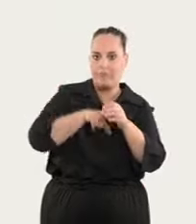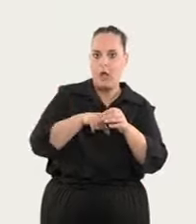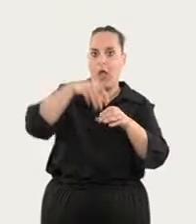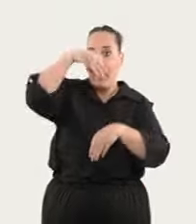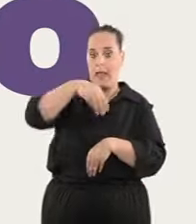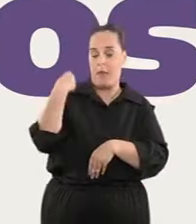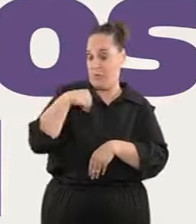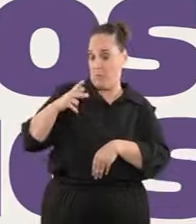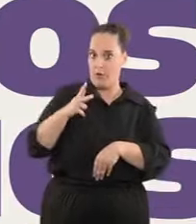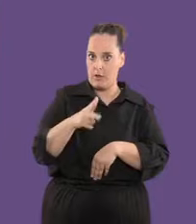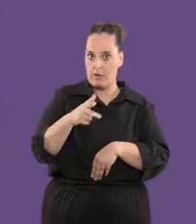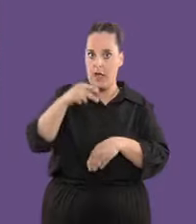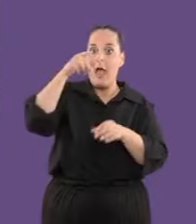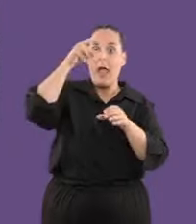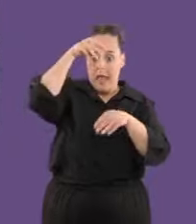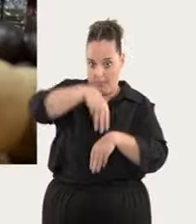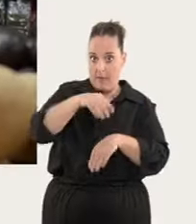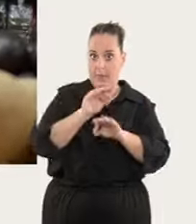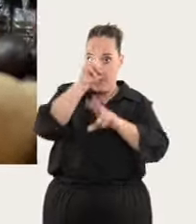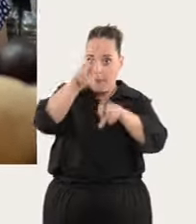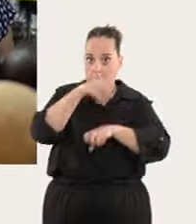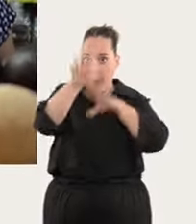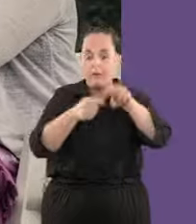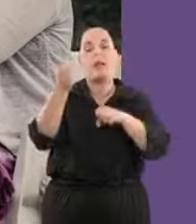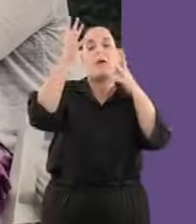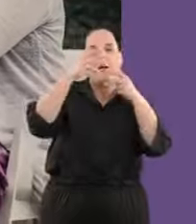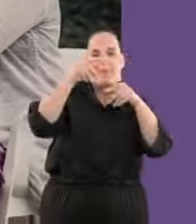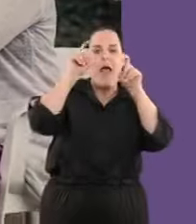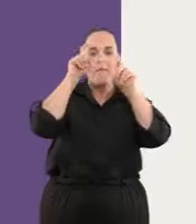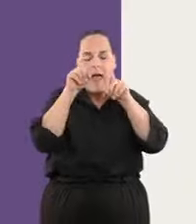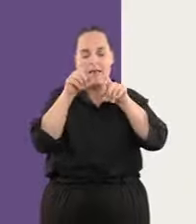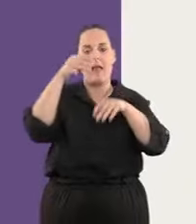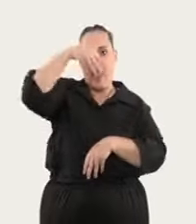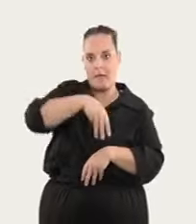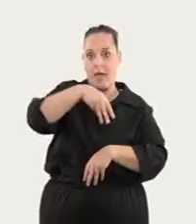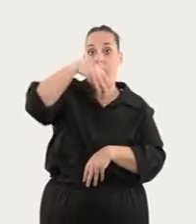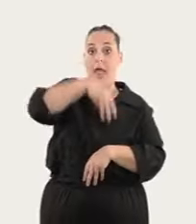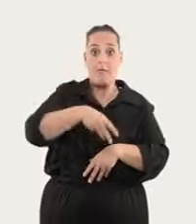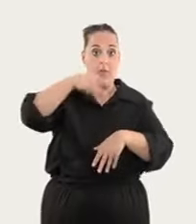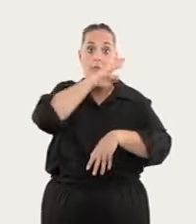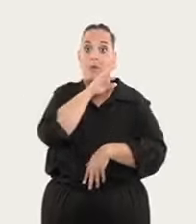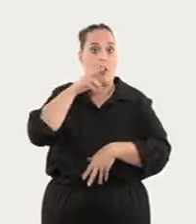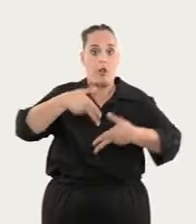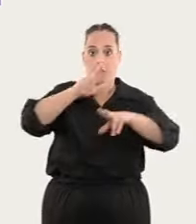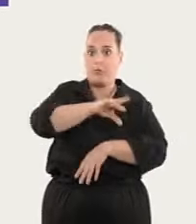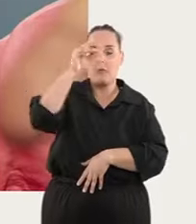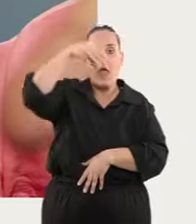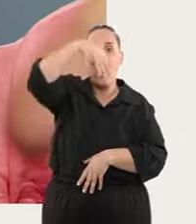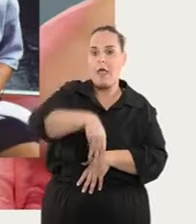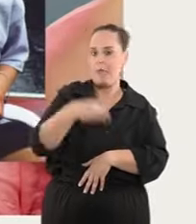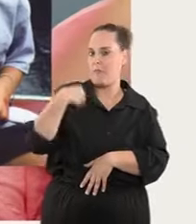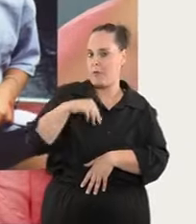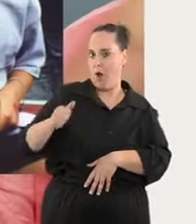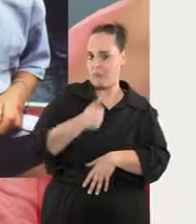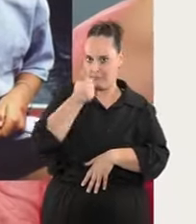M de mismos derechos. M de mariscadora, de matemática, de maestra. M de maternidad libremente decidida. M